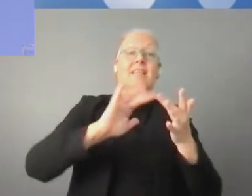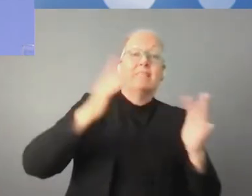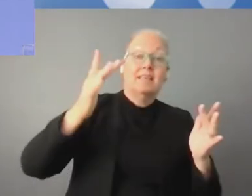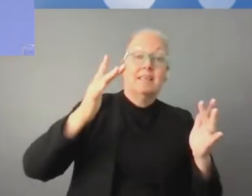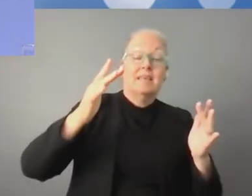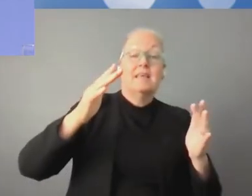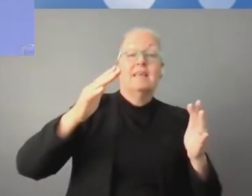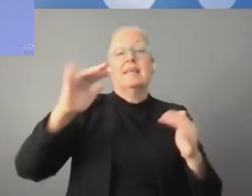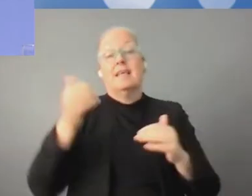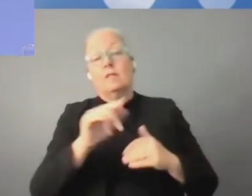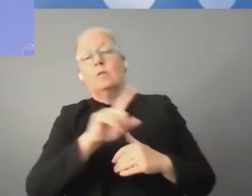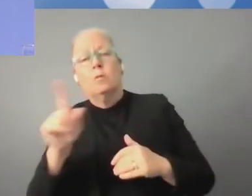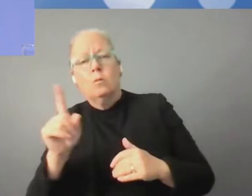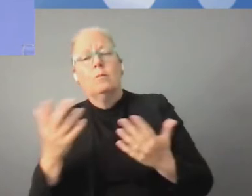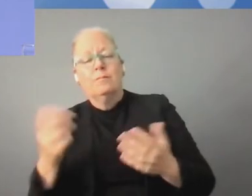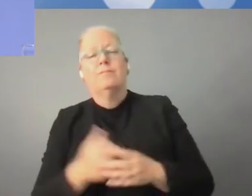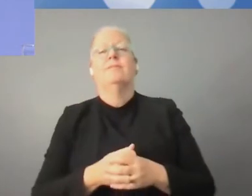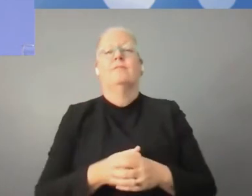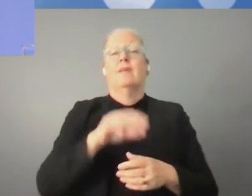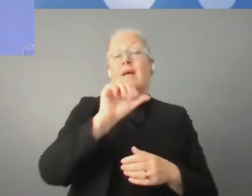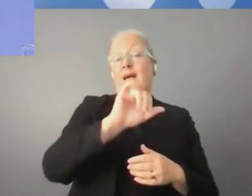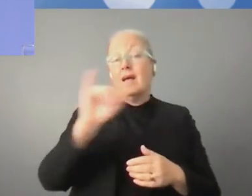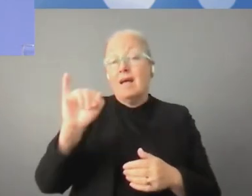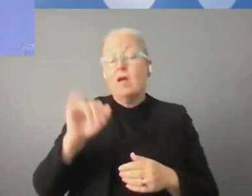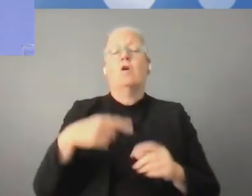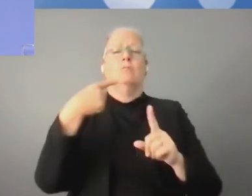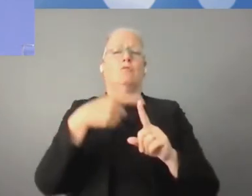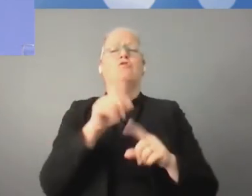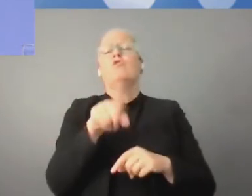przejmowane, to powinniśmy zachować to, co jest wspólne.